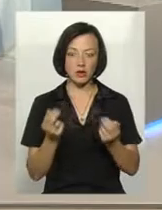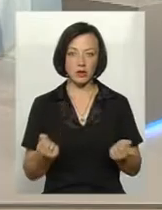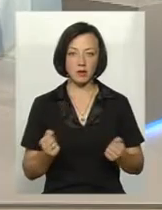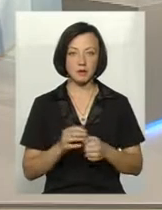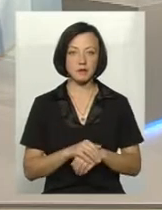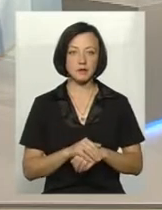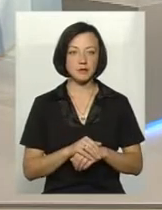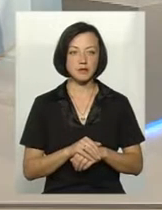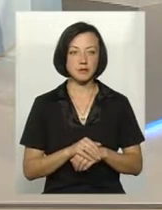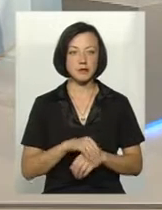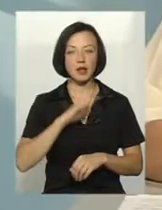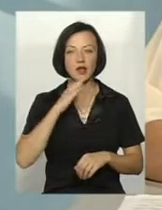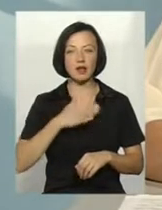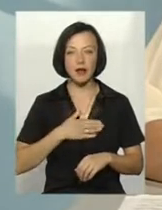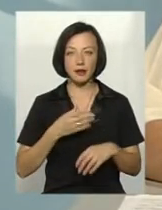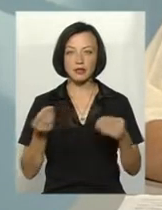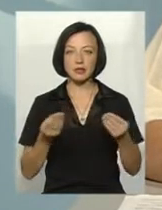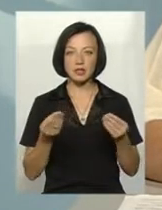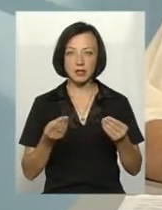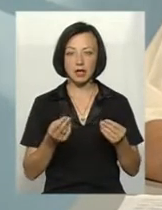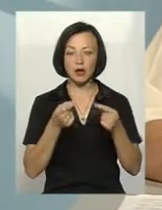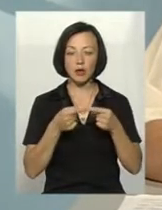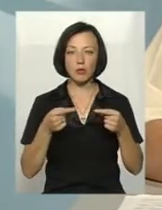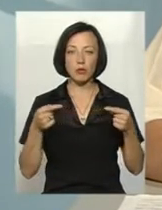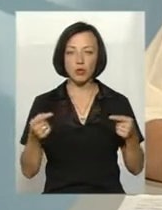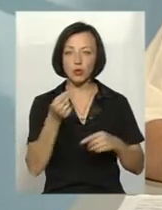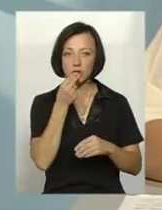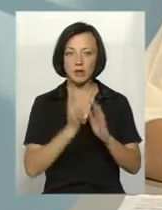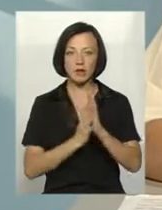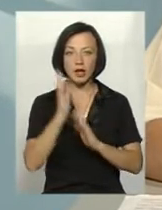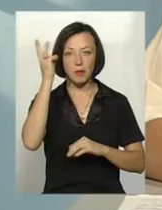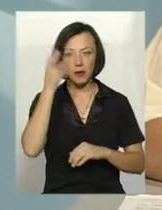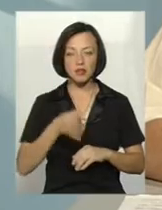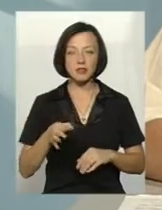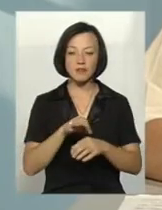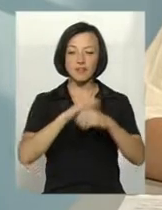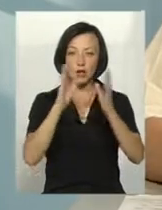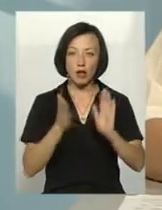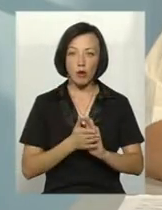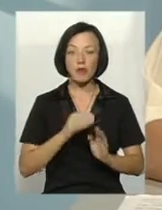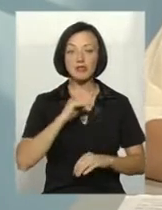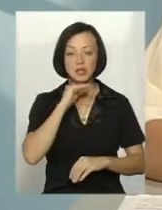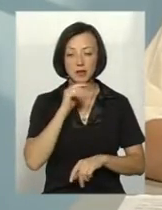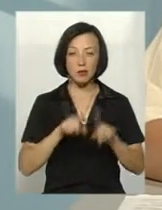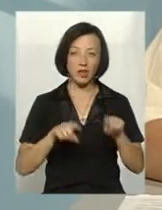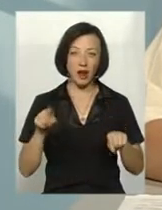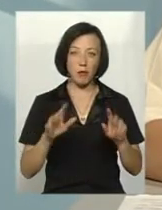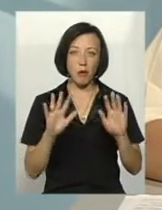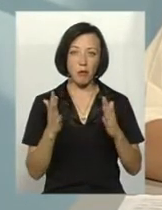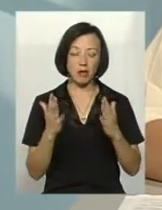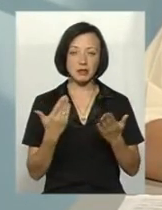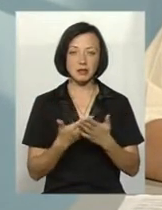Нам, ну, нашого зерна і продукції, яке вирощується на Хмельничні, в цілому вистачає. По деяких моментах, от таких,